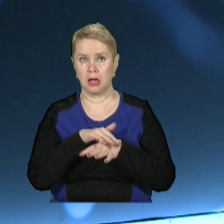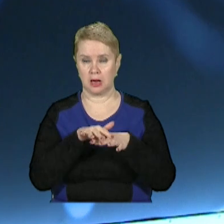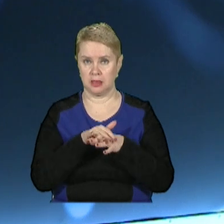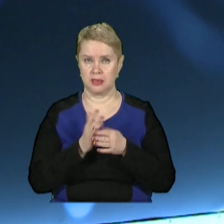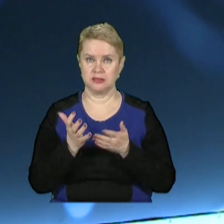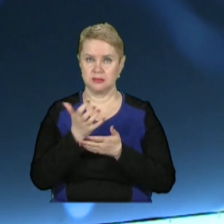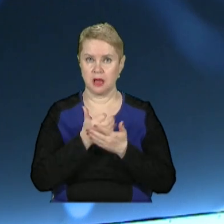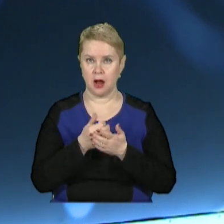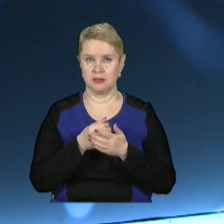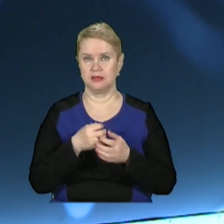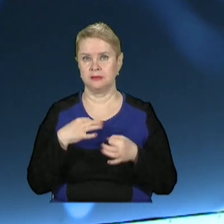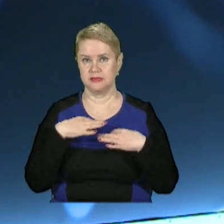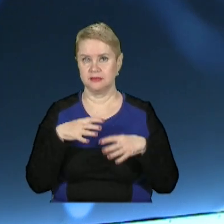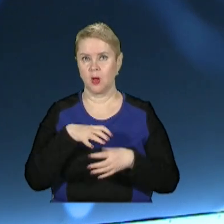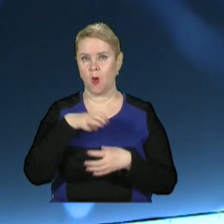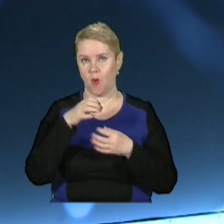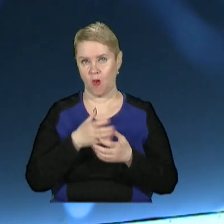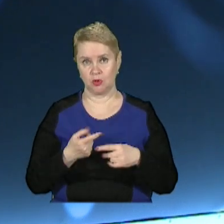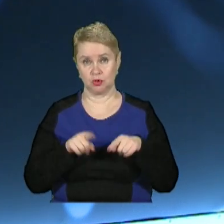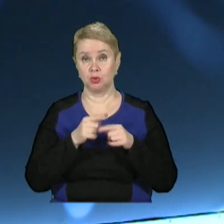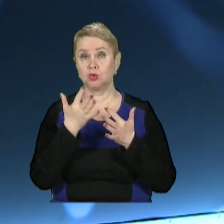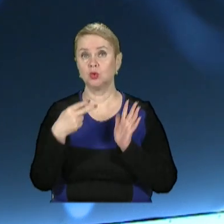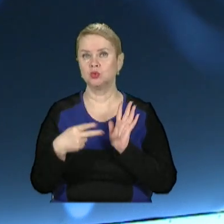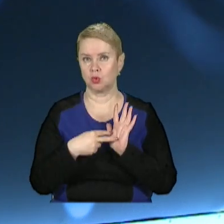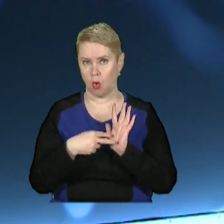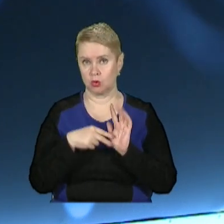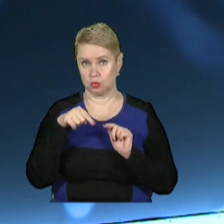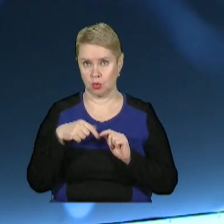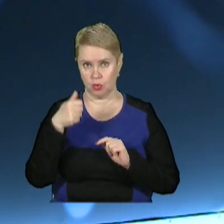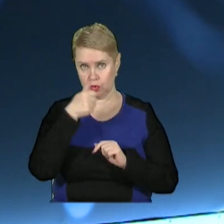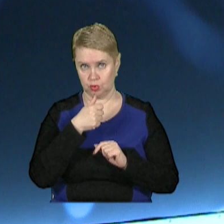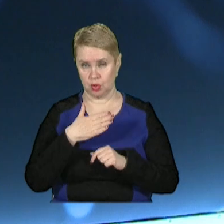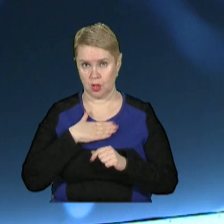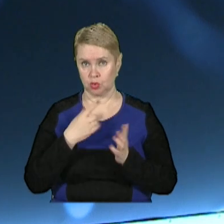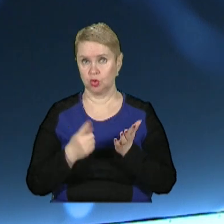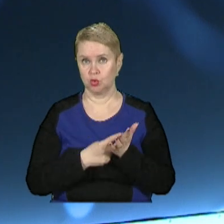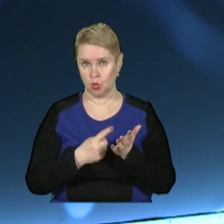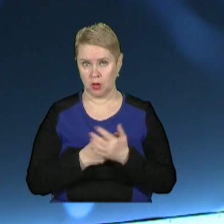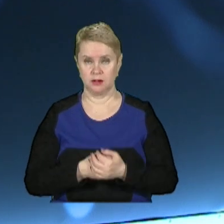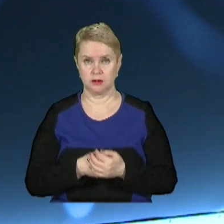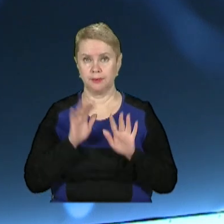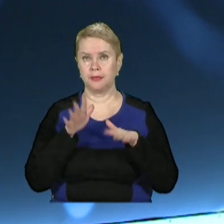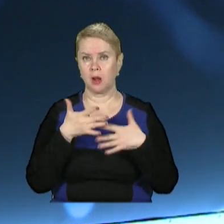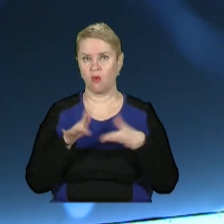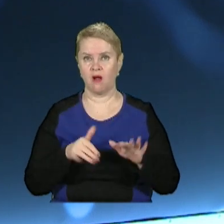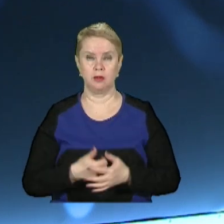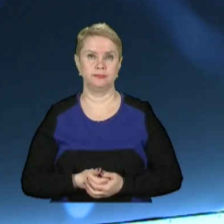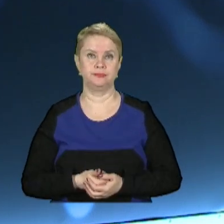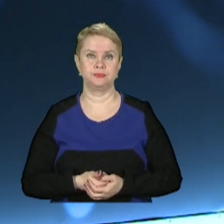Збирають традиційний святковий кошик. Скільки він коштуватиме цьогоріч, наші журналісти підрахували.